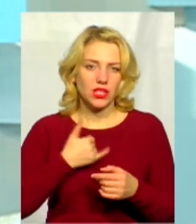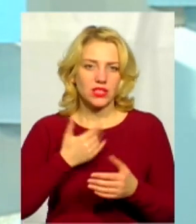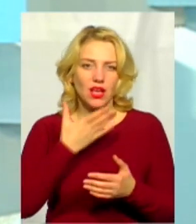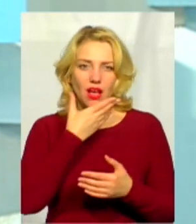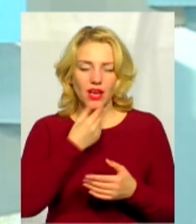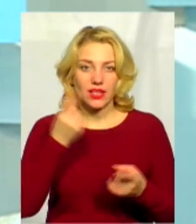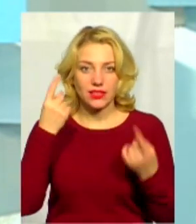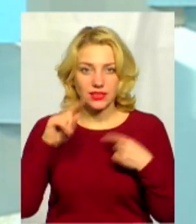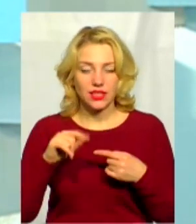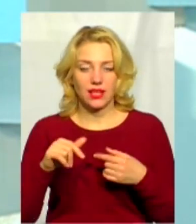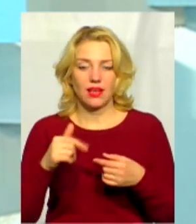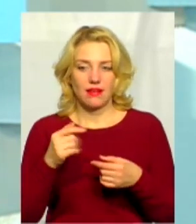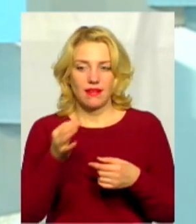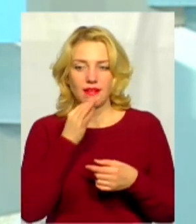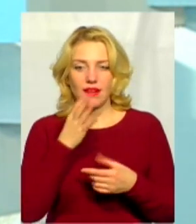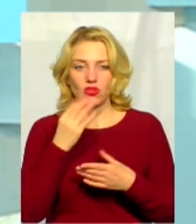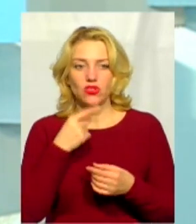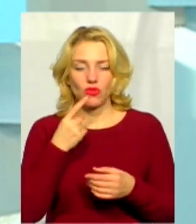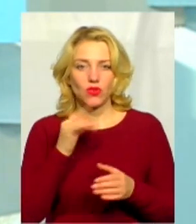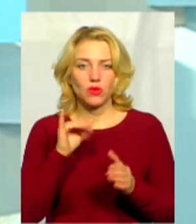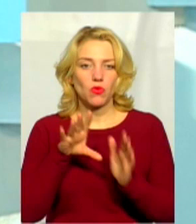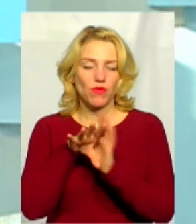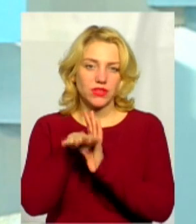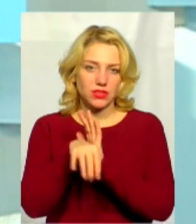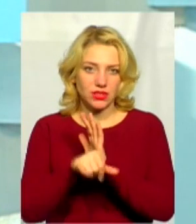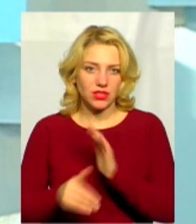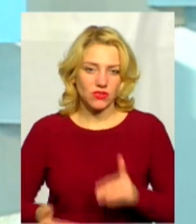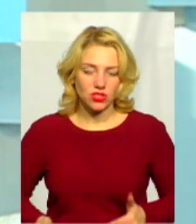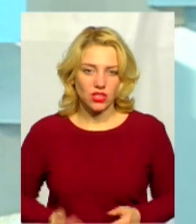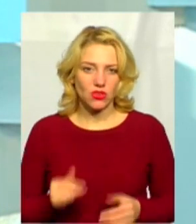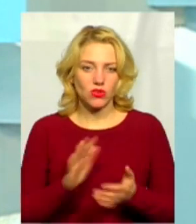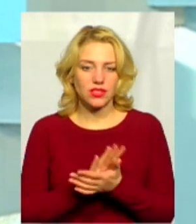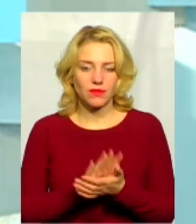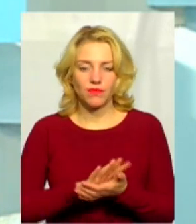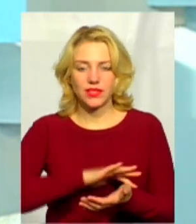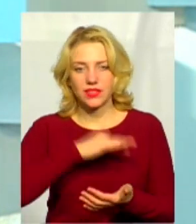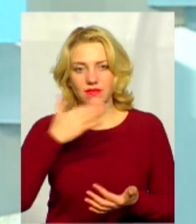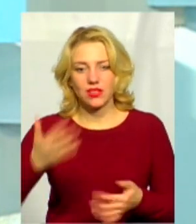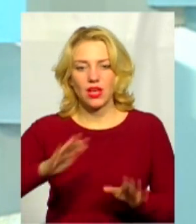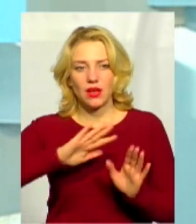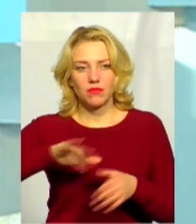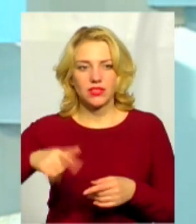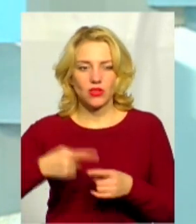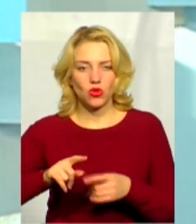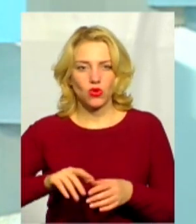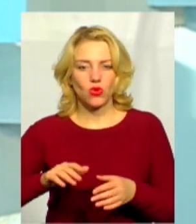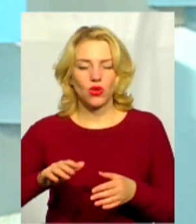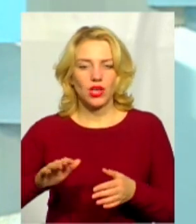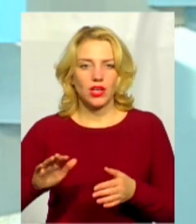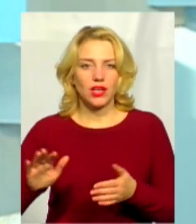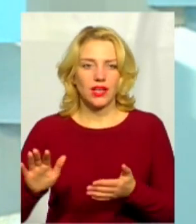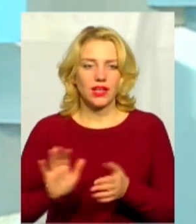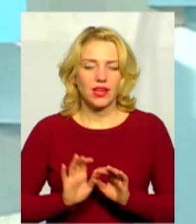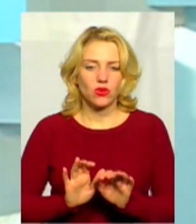Звичайно, поки що рано про неї говорити у втіленні, скажімо так, але сміттєзвалище після його рекультивації ми однозначно бачимо, як